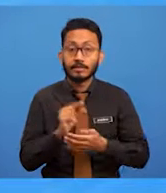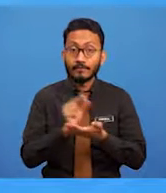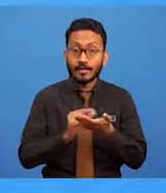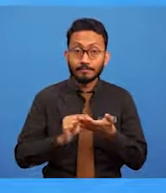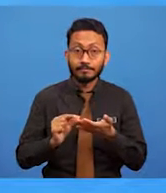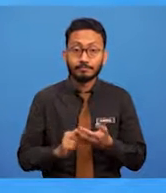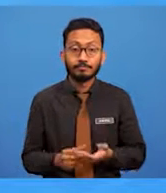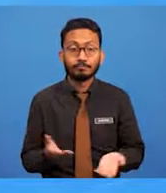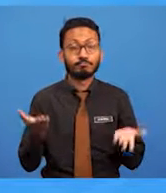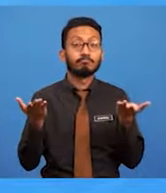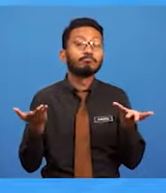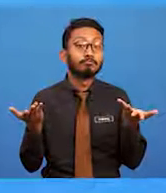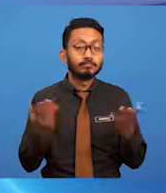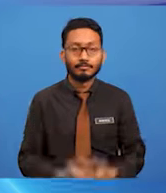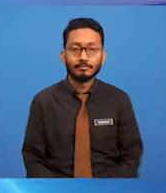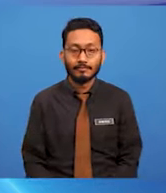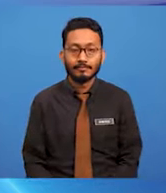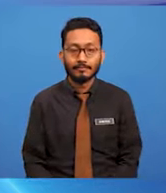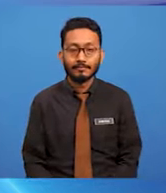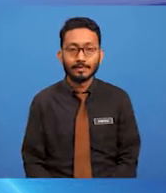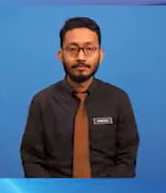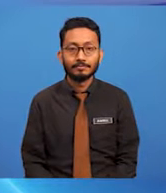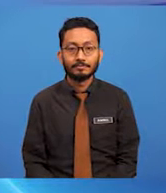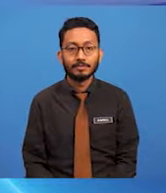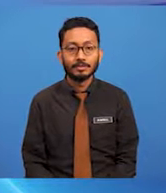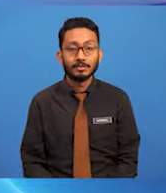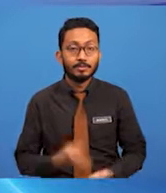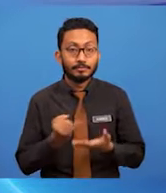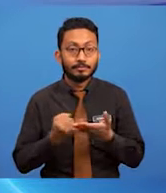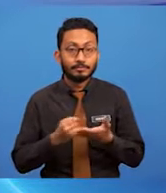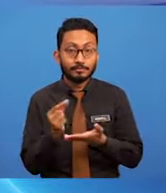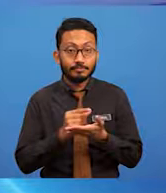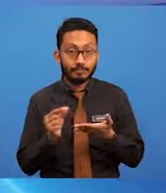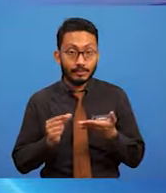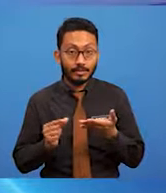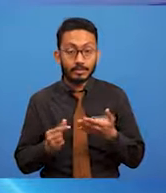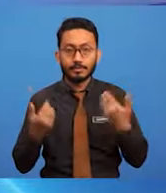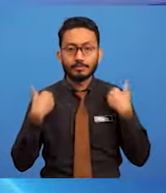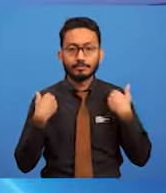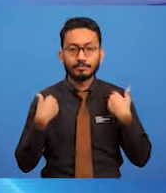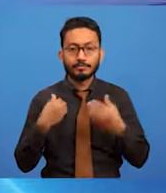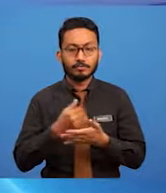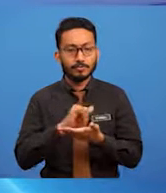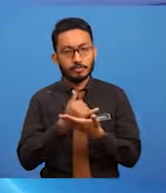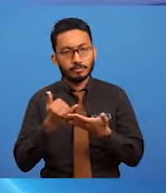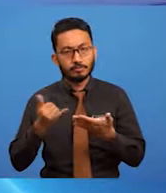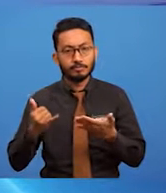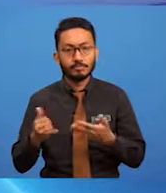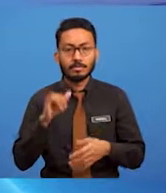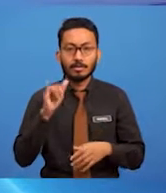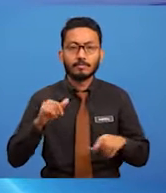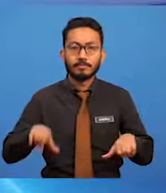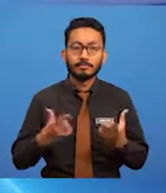Ilustrasi grafik merupakan sesuatu reka bentuk ataupun lukisan yang dilakukan